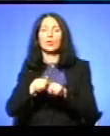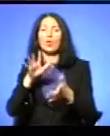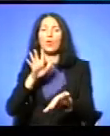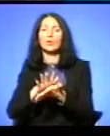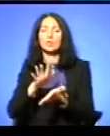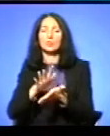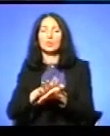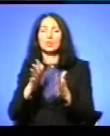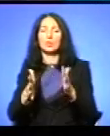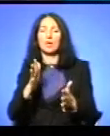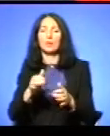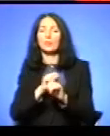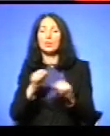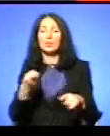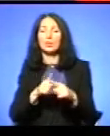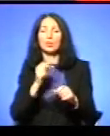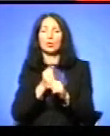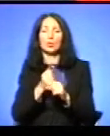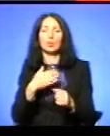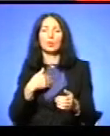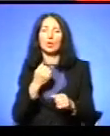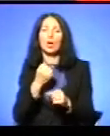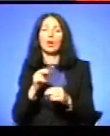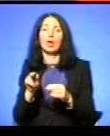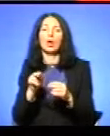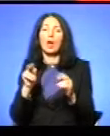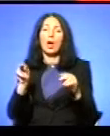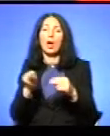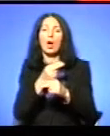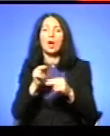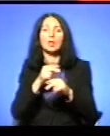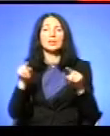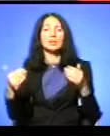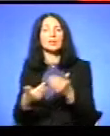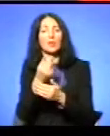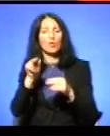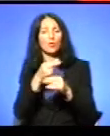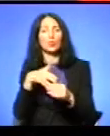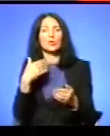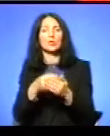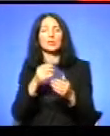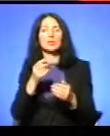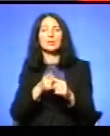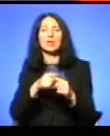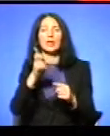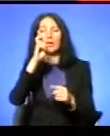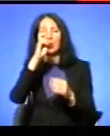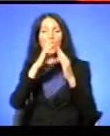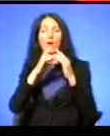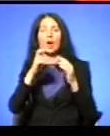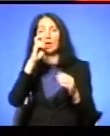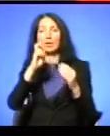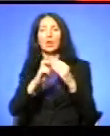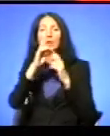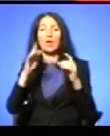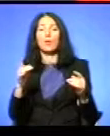робити Я роблю за свій кошт Реставрую цей храм Питають мене часом А що це буде? Ну, тут ж нема